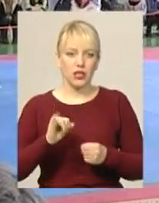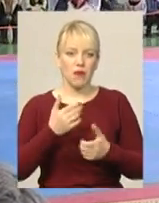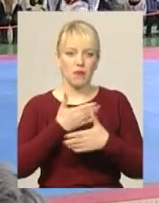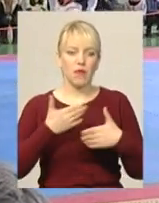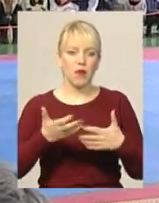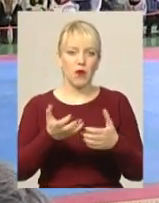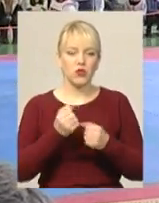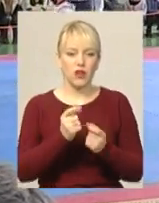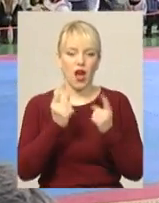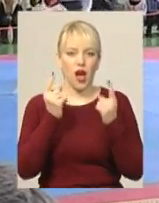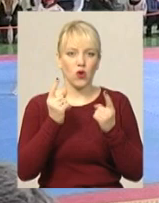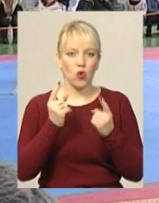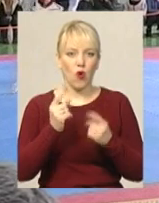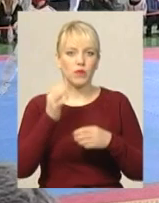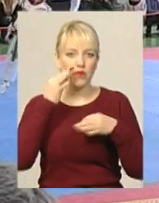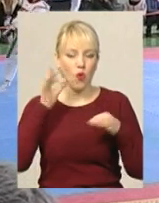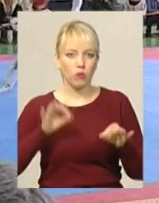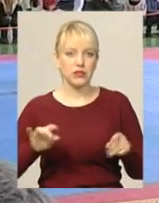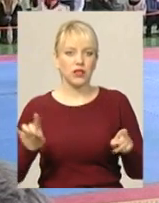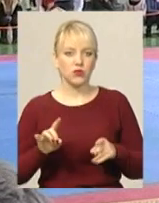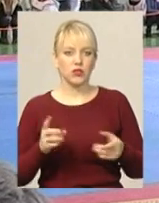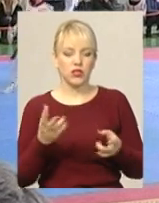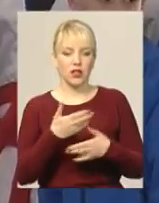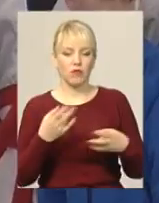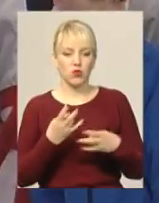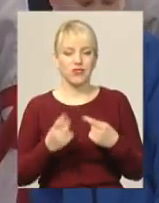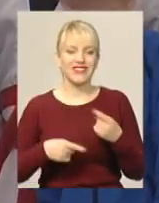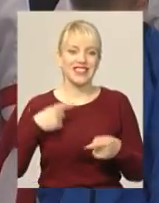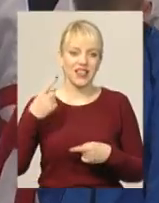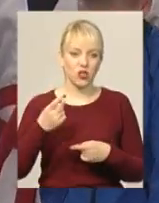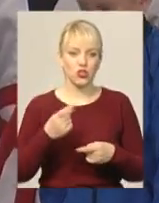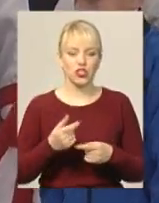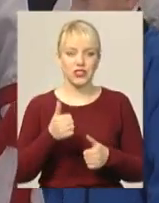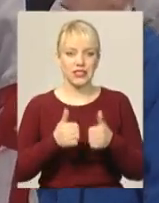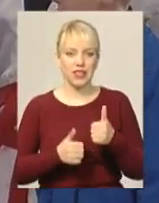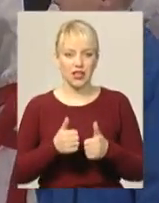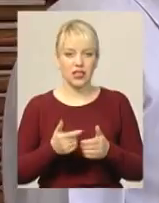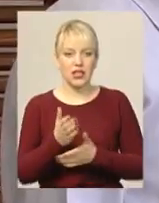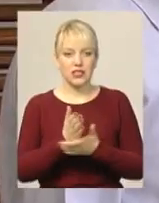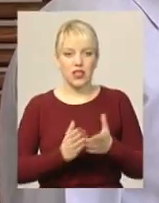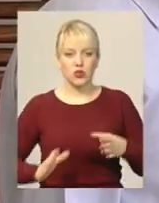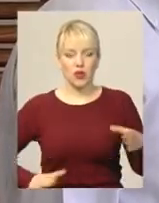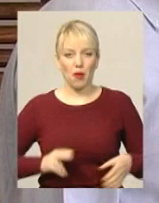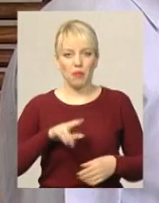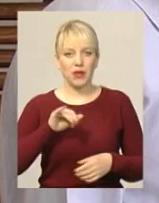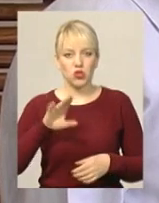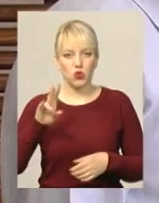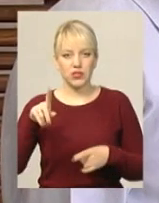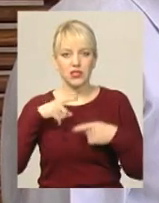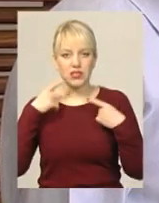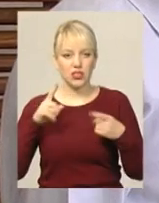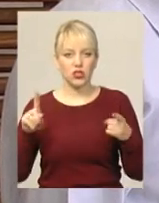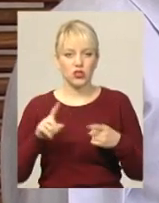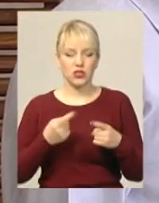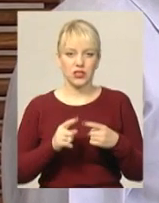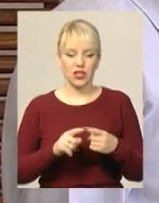великим опитом, який нам потрібен в інших стартах Заслужений тренер України Сергій Пісоцький констатує, як хеккондо в світі набуло